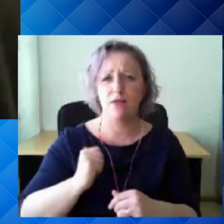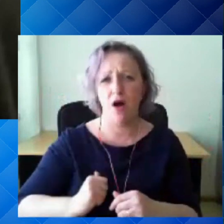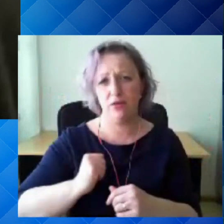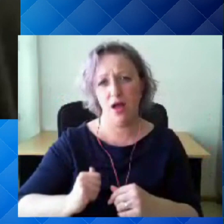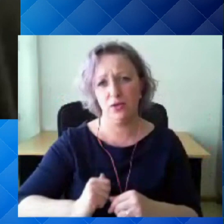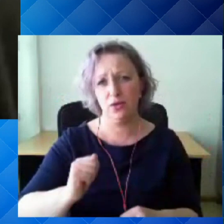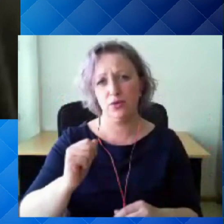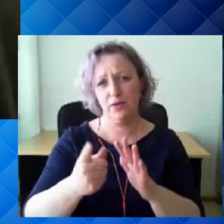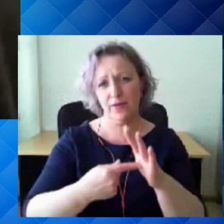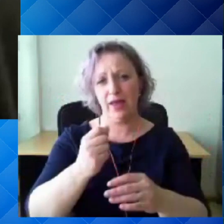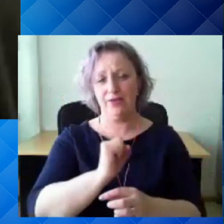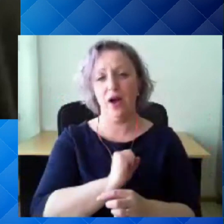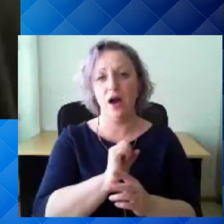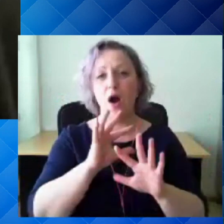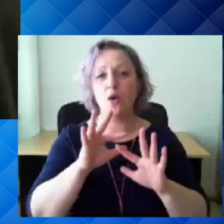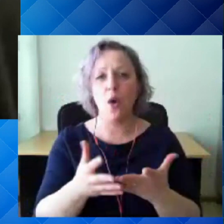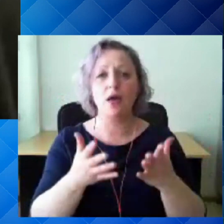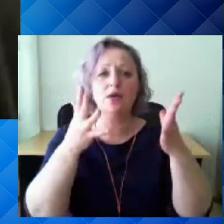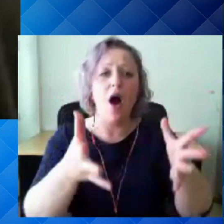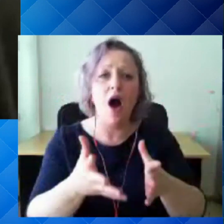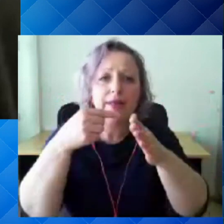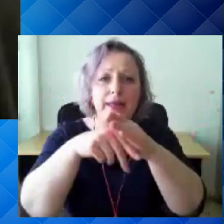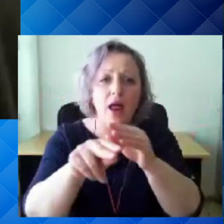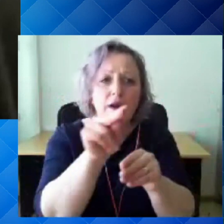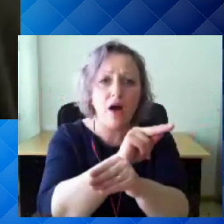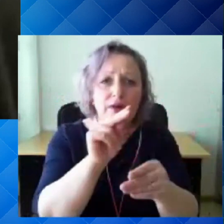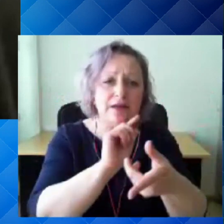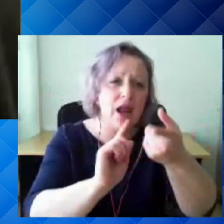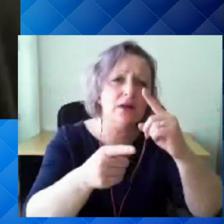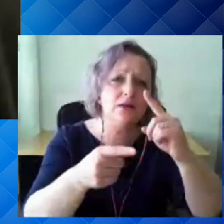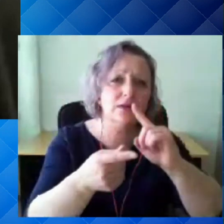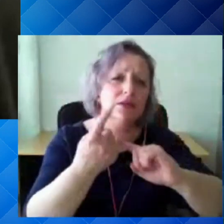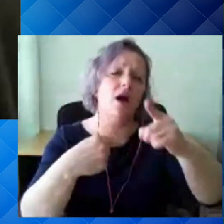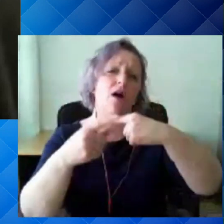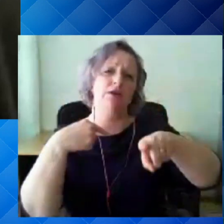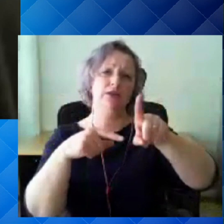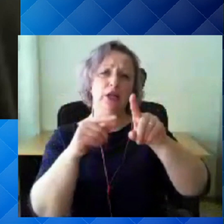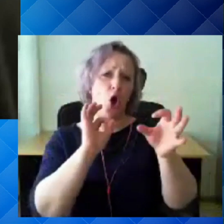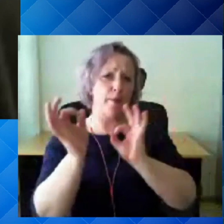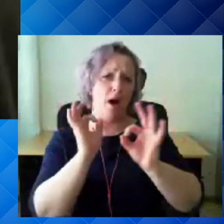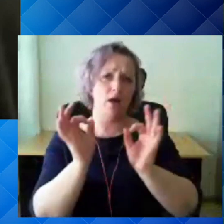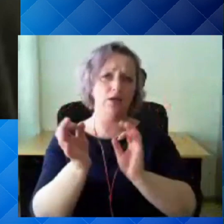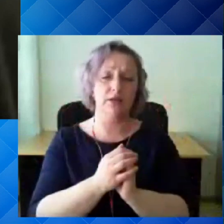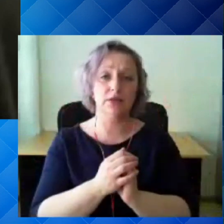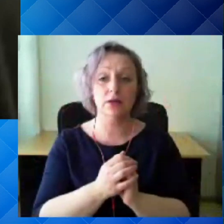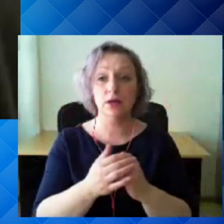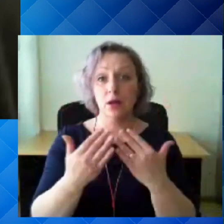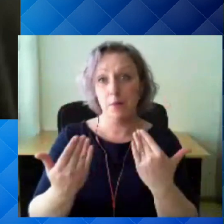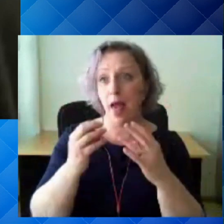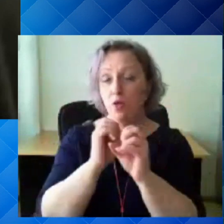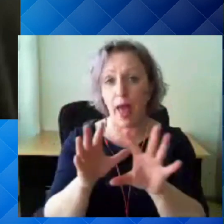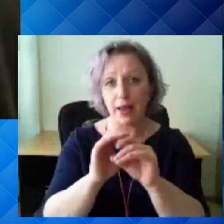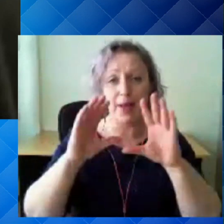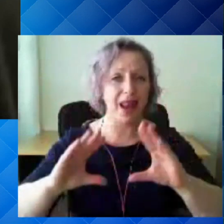varuda, et see ka haiglaravi, nii öelda, taastuks, see normaalsust taastuks. Ja siin kohal, kui me räägime nüüd